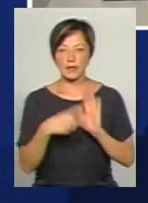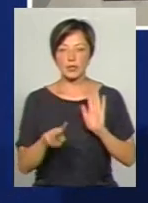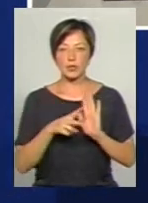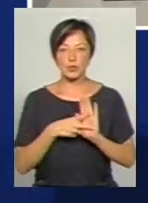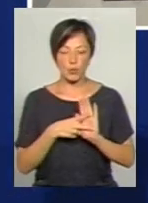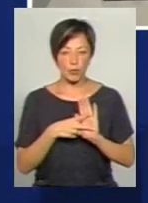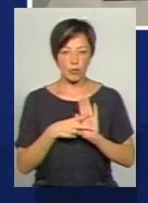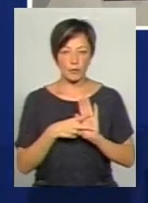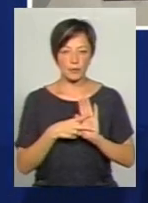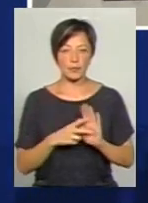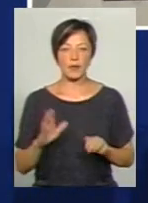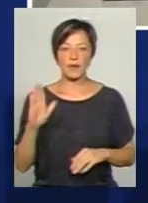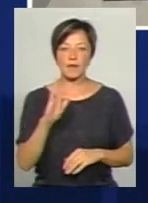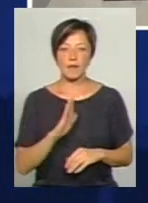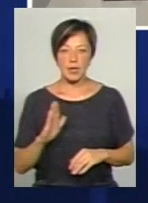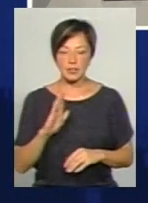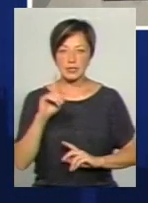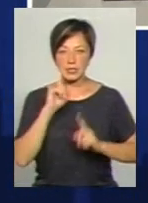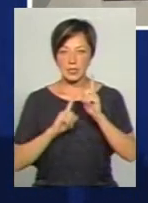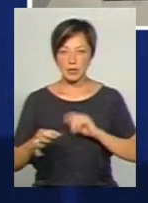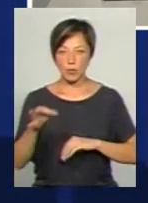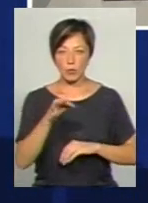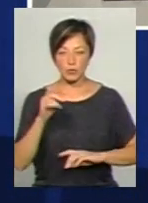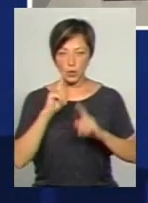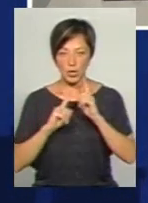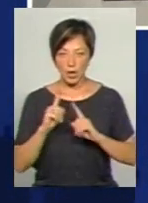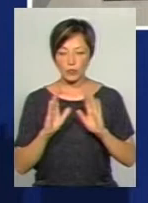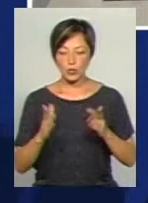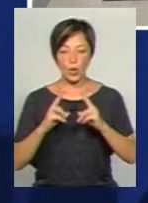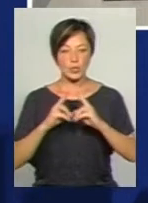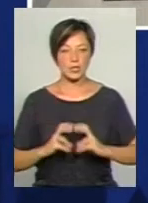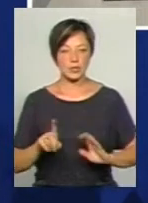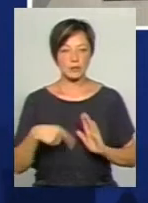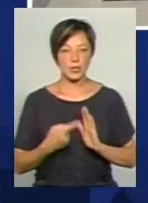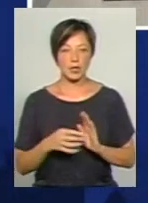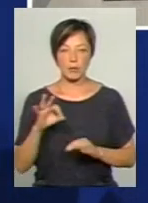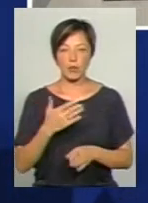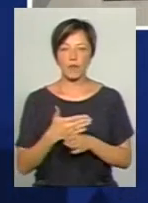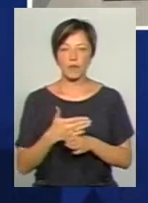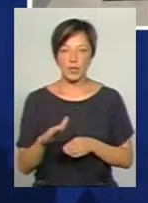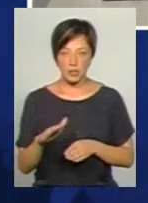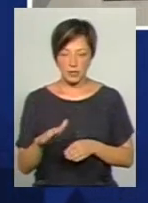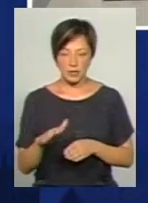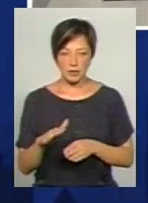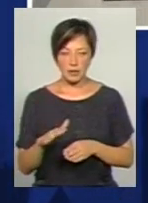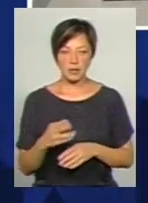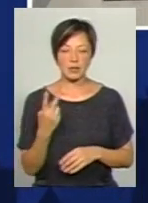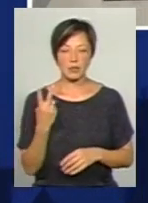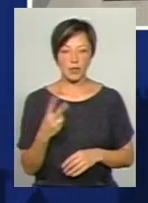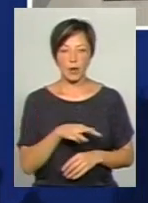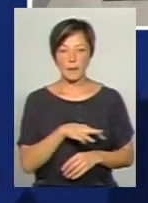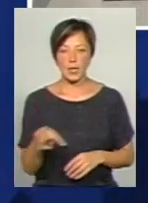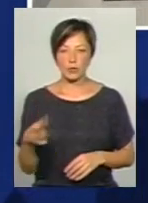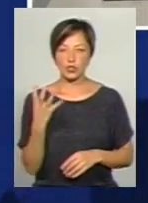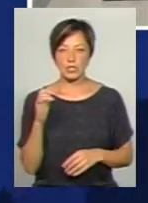вересня на сесії обласної ради буде розглядатися питання про виділення 2 мільйонів